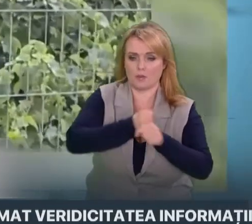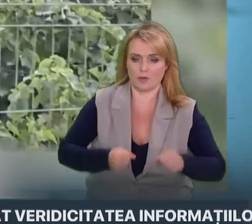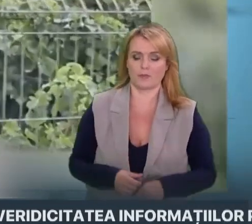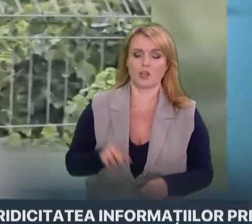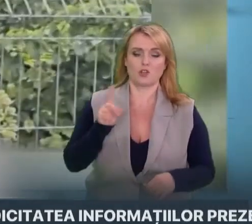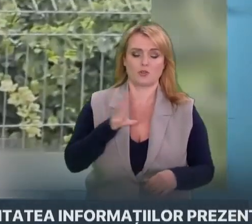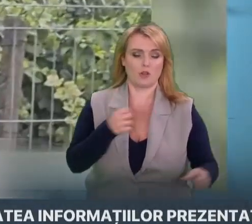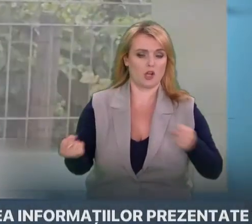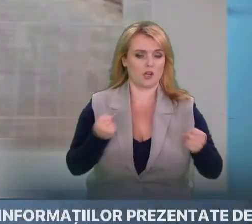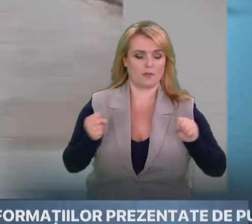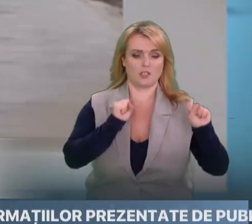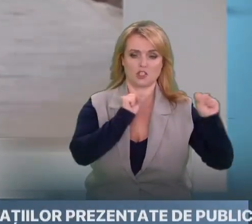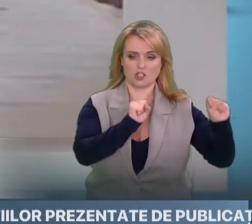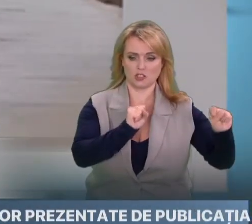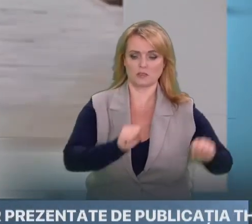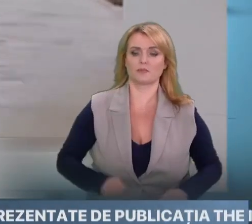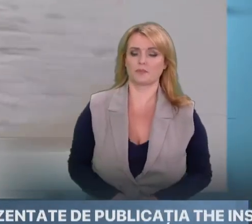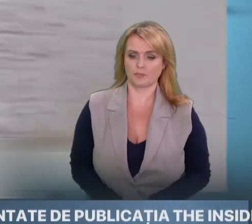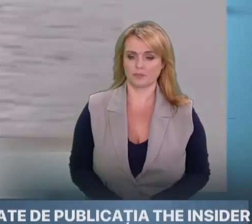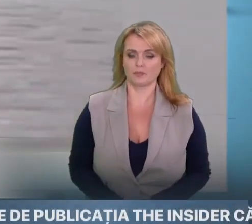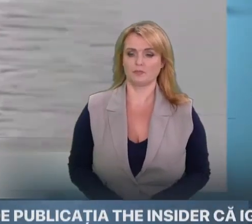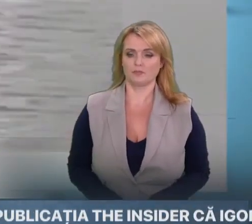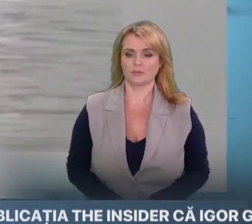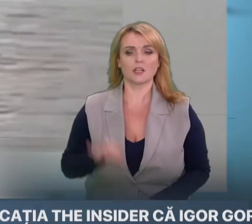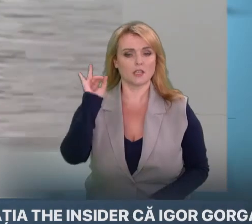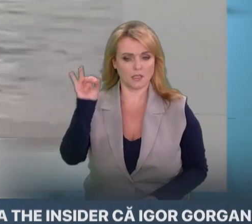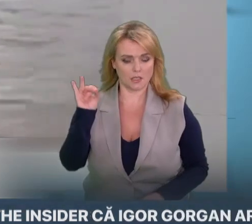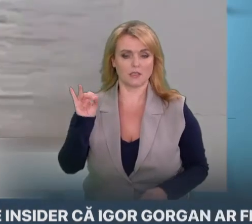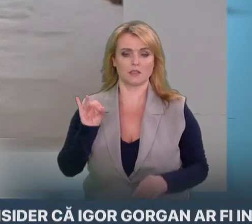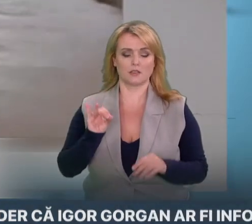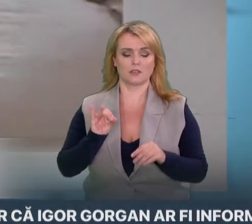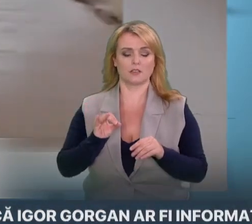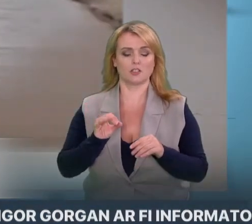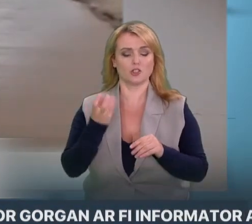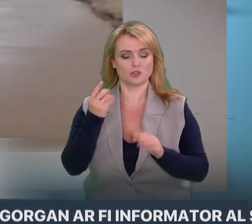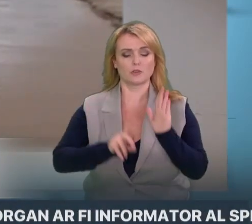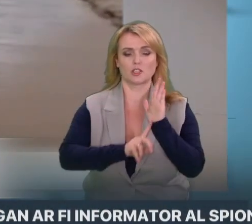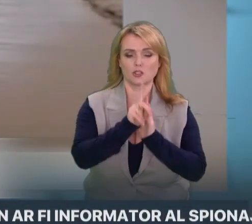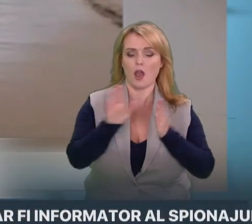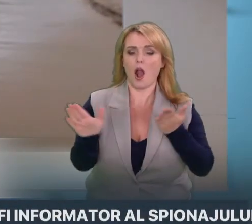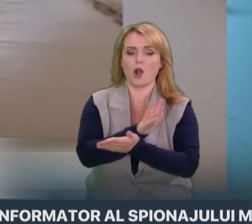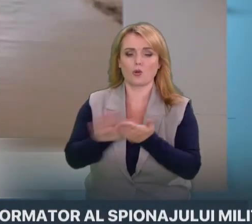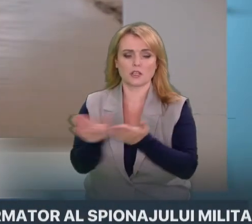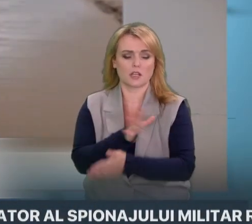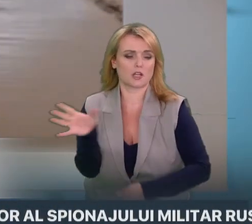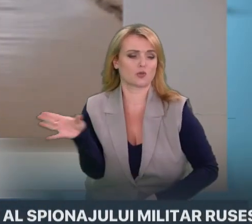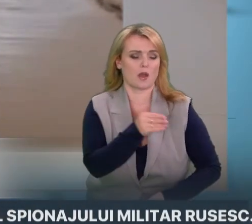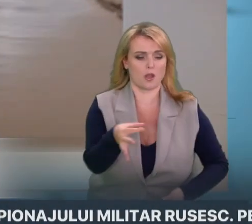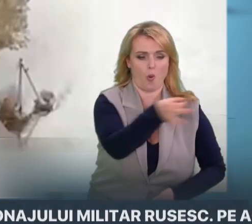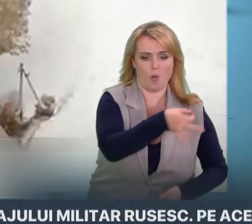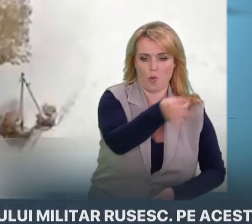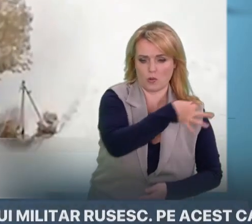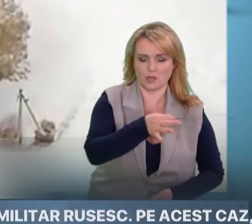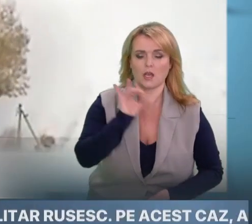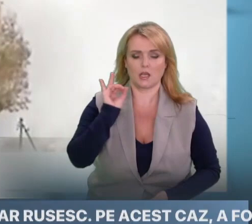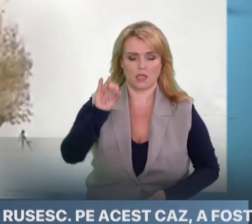protecție și inclusiv și curățarea a lacurilor și a râurilor, pentru că de aici contează foarte